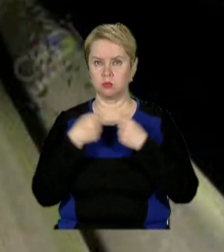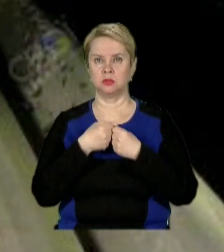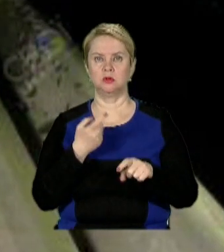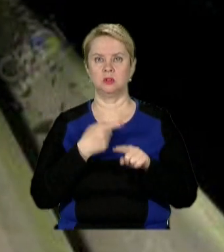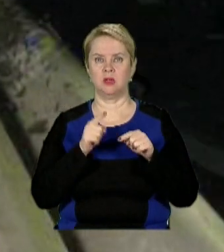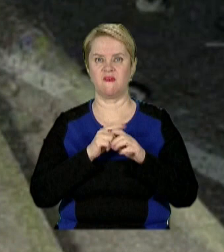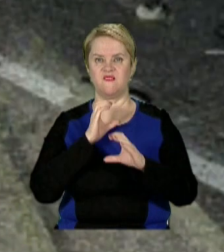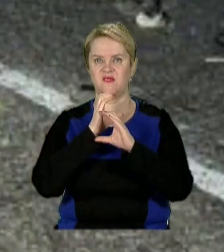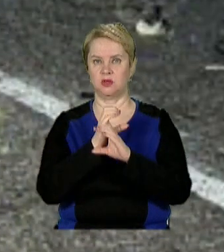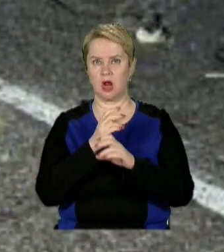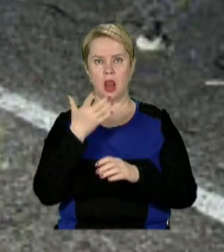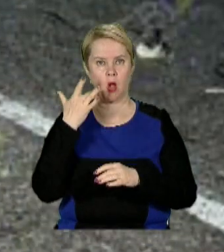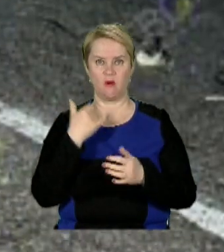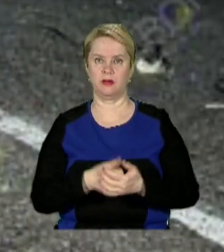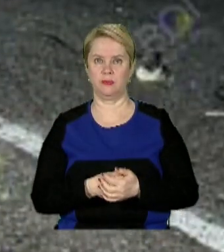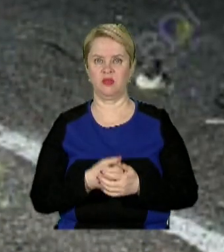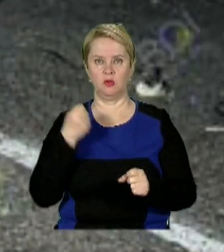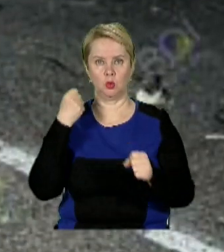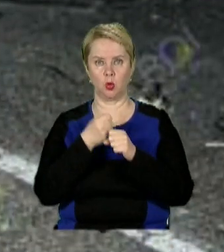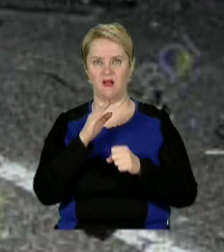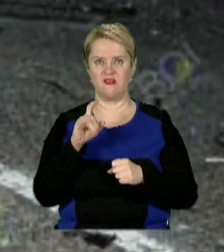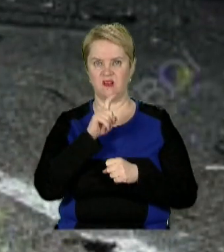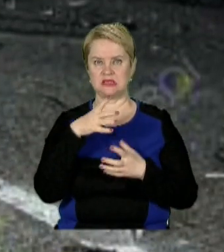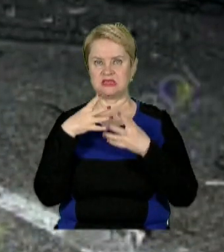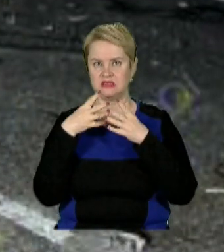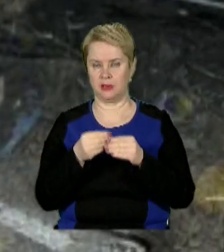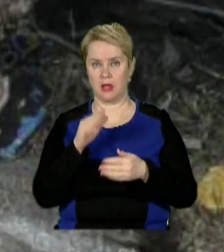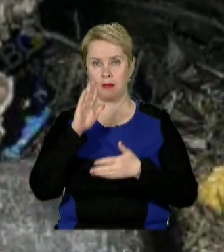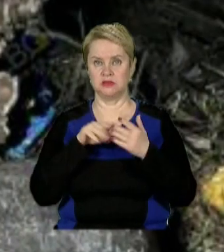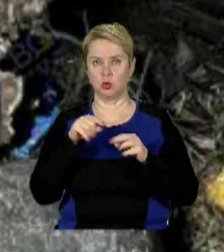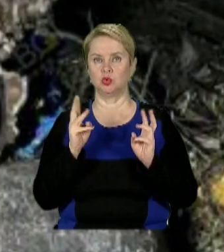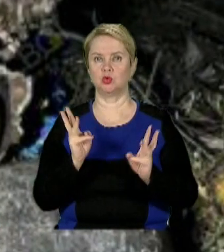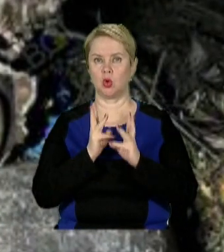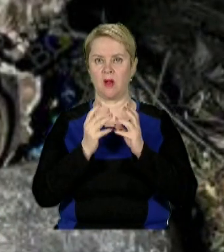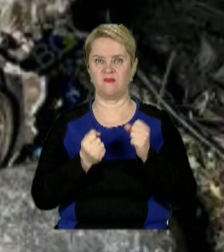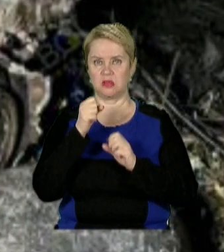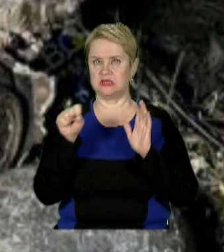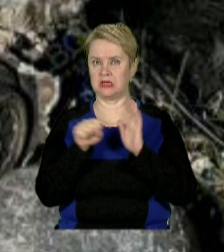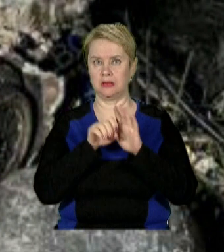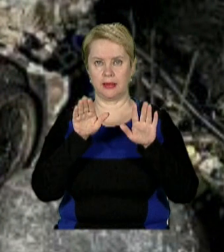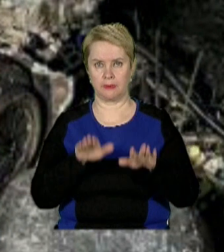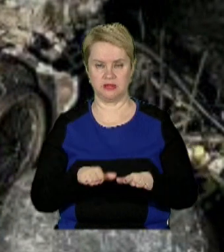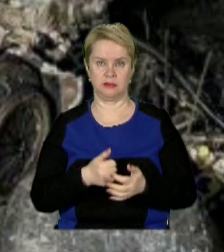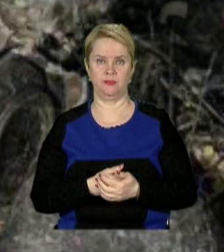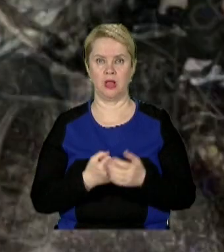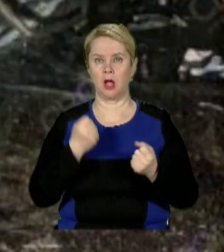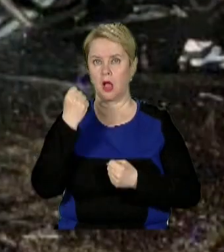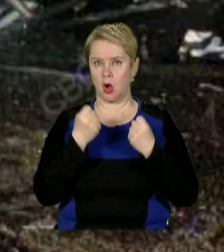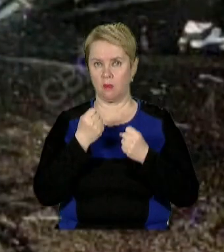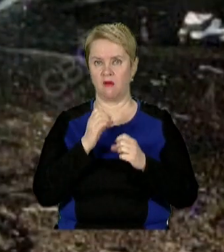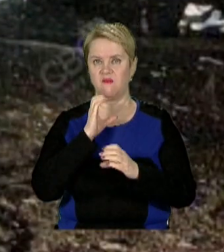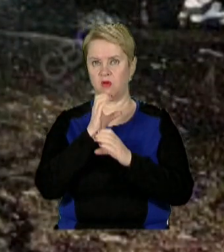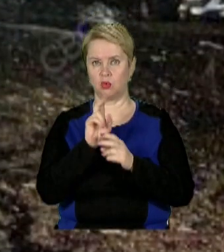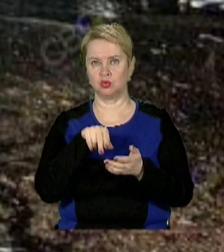зіткнулися вантажівка та легковик. Від удару ваз зім'яло, а після він загорівся. Водій загинув на місці. Кермувальника